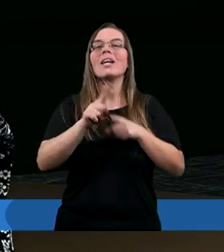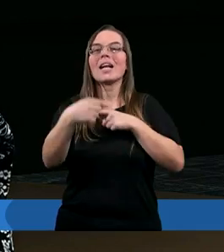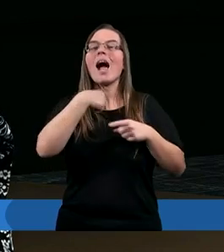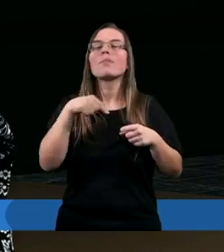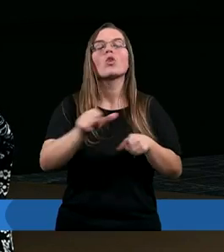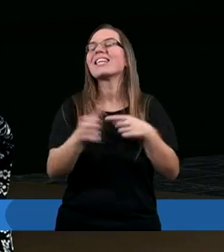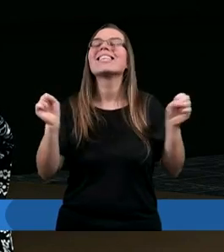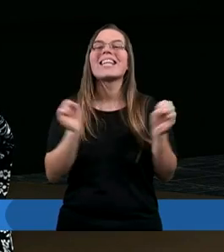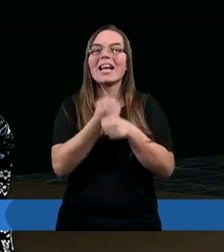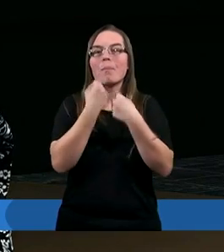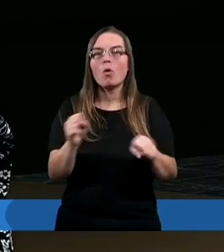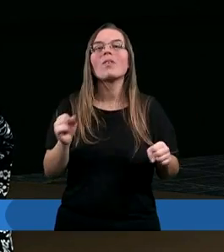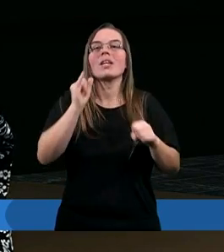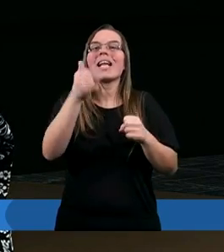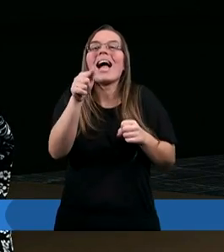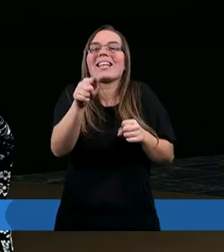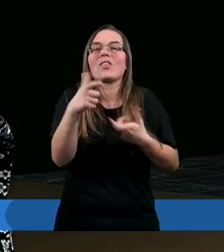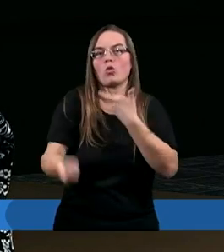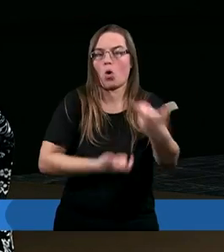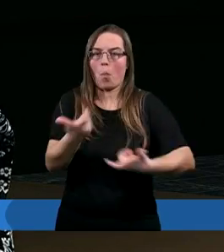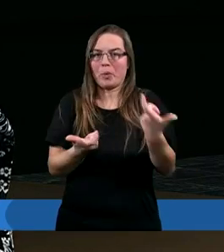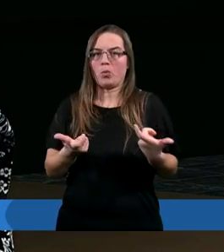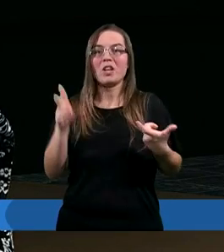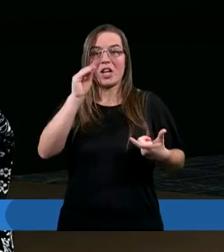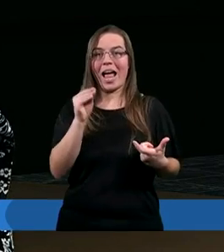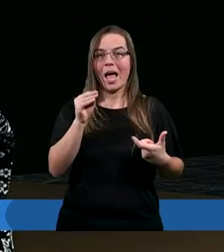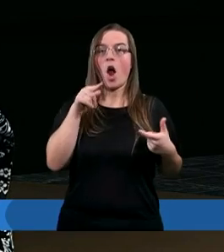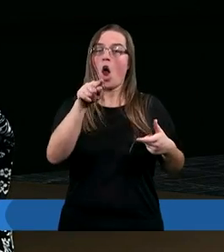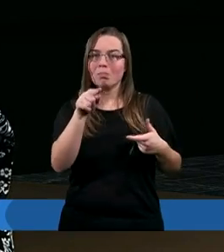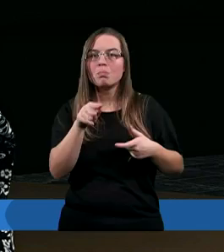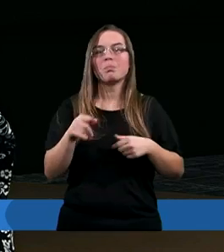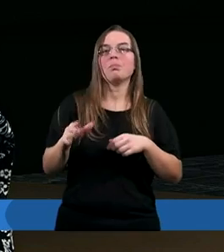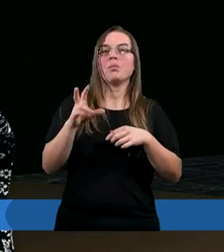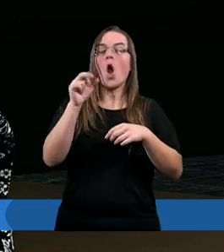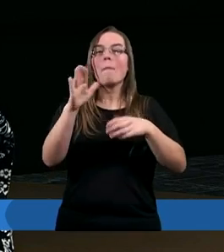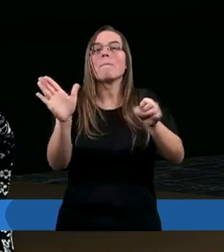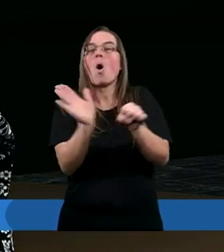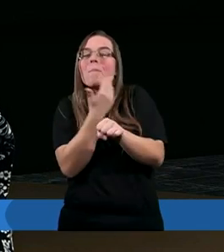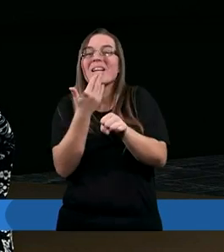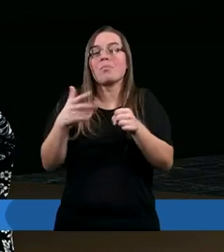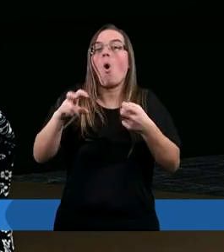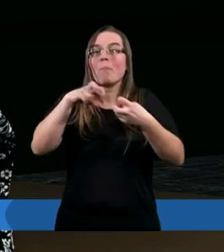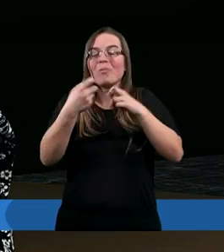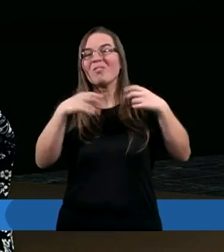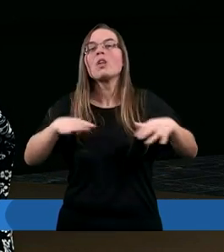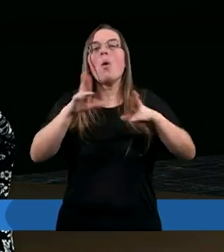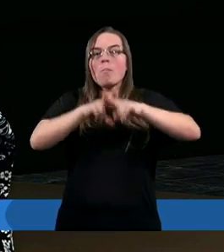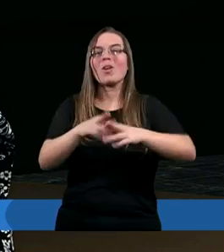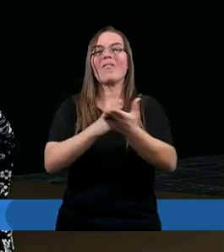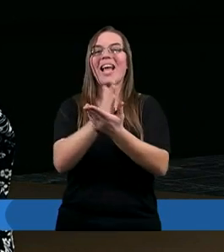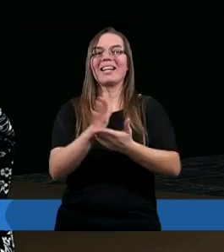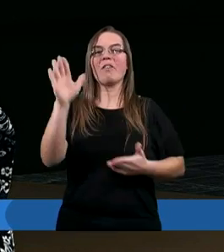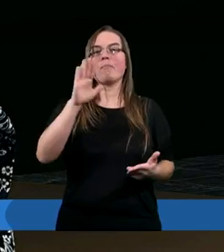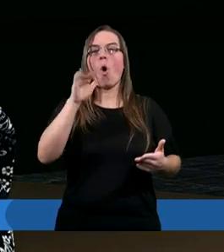Hiob jest niesamowity. Jak on to zrobił, że on pozostał wierny Bogu w tym wszystkim?